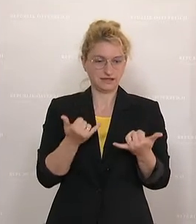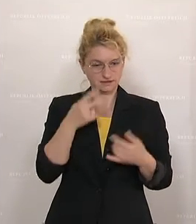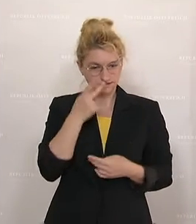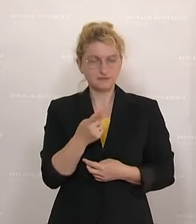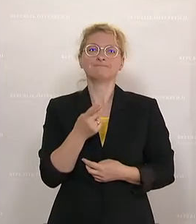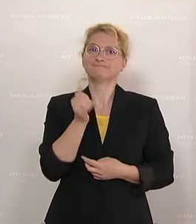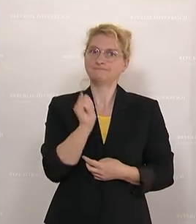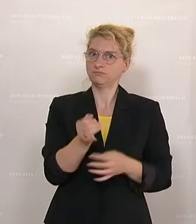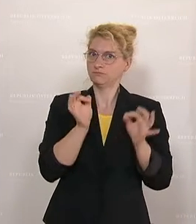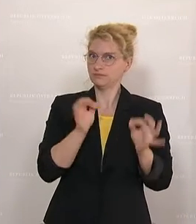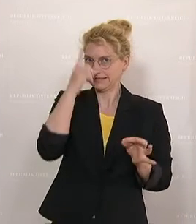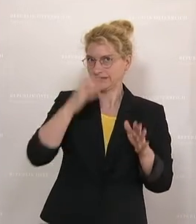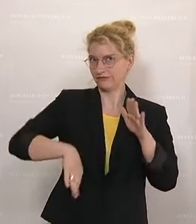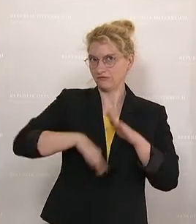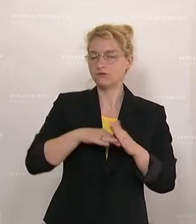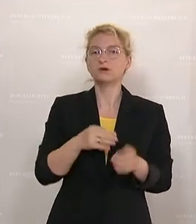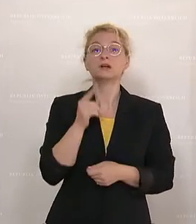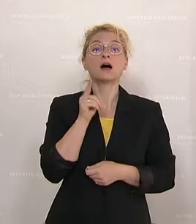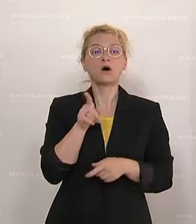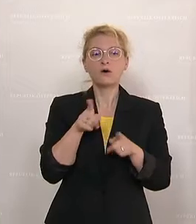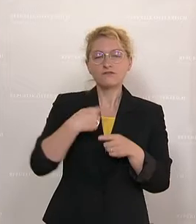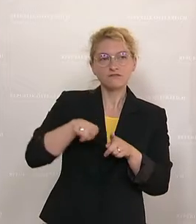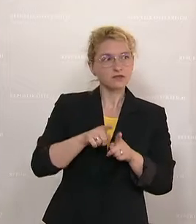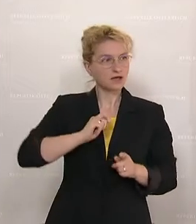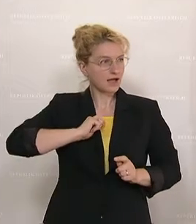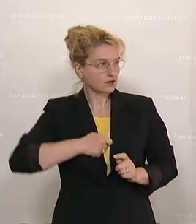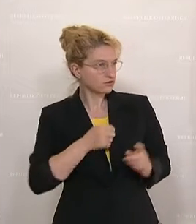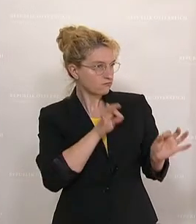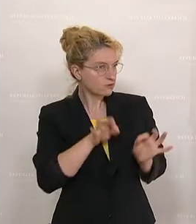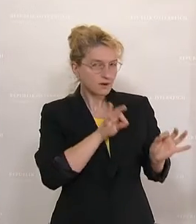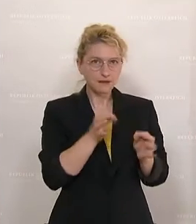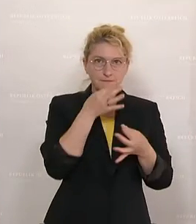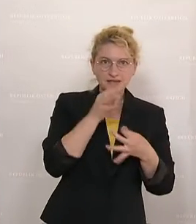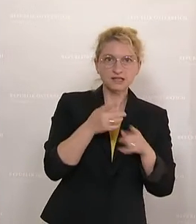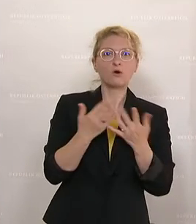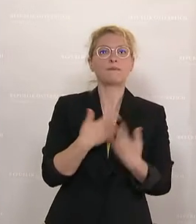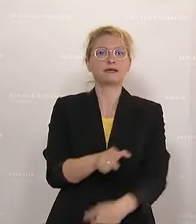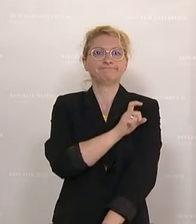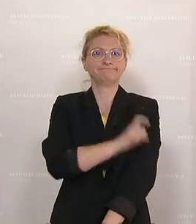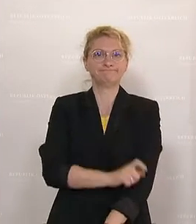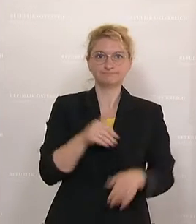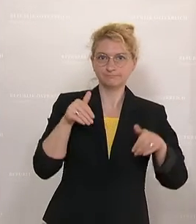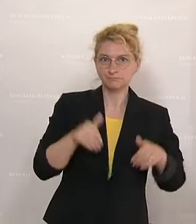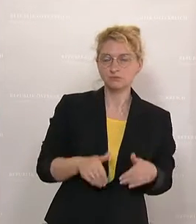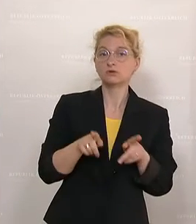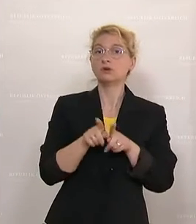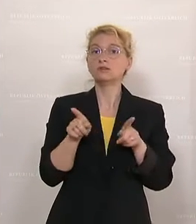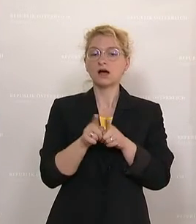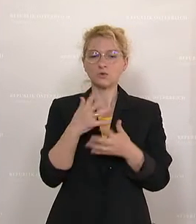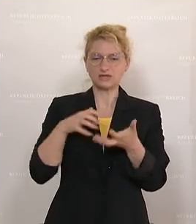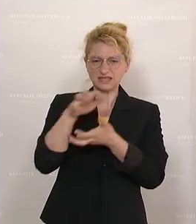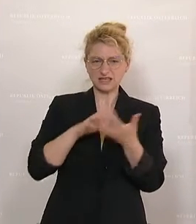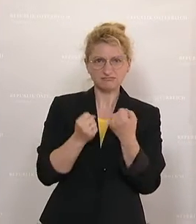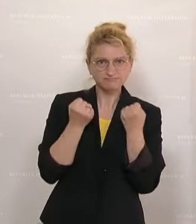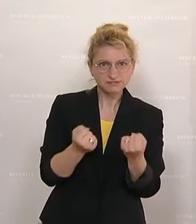Früchte gebracht. Dass wir uns besser einzustellen haben, dass wir resilienter werden müssen, dass wir unsere Krisenfestigkeit